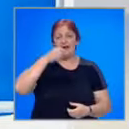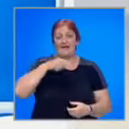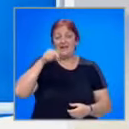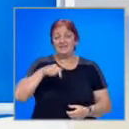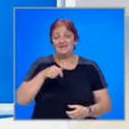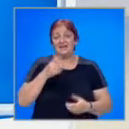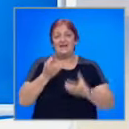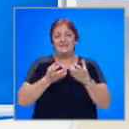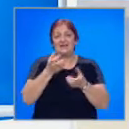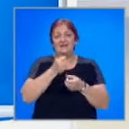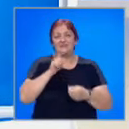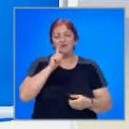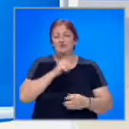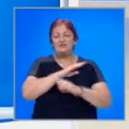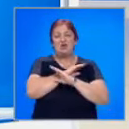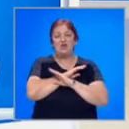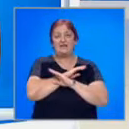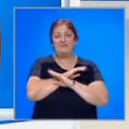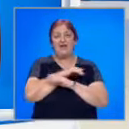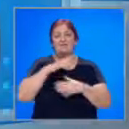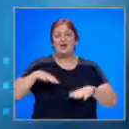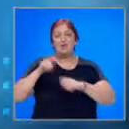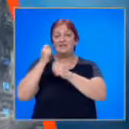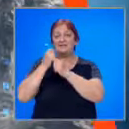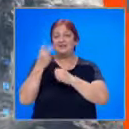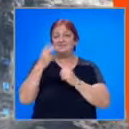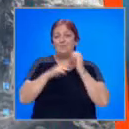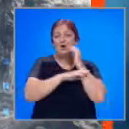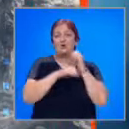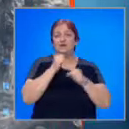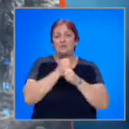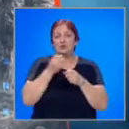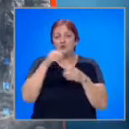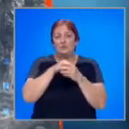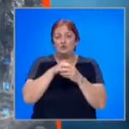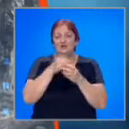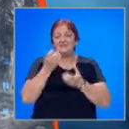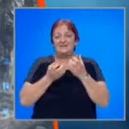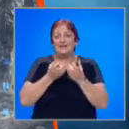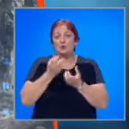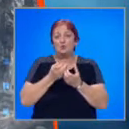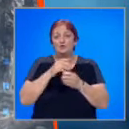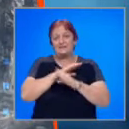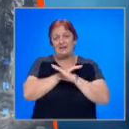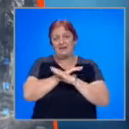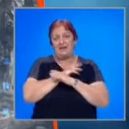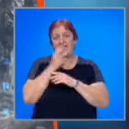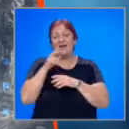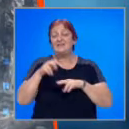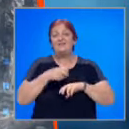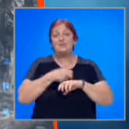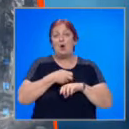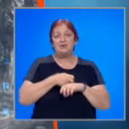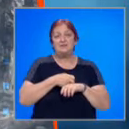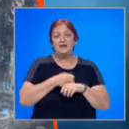страната и днес. Стихията взе и човешки жертви. В района на Сандански два магорски служители, включили се в гасенето на пожара, са загинали. Трети